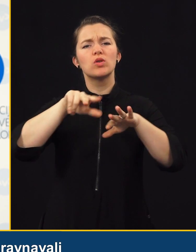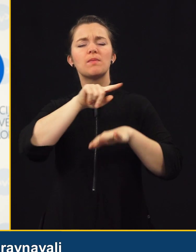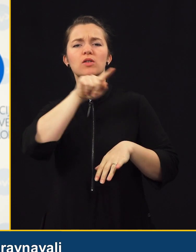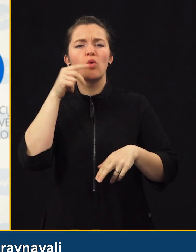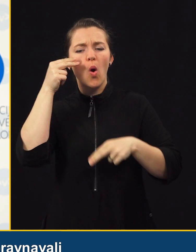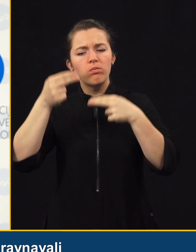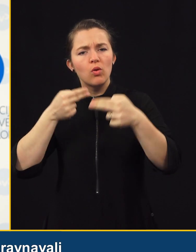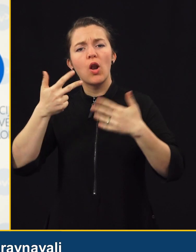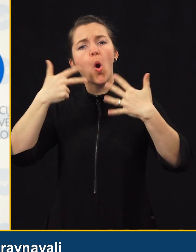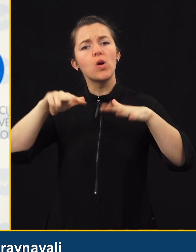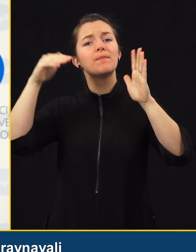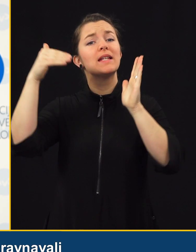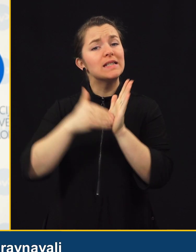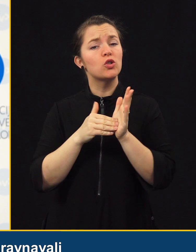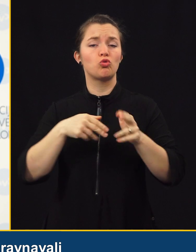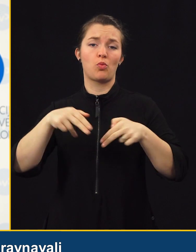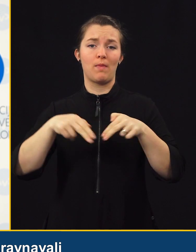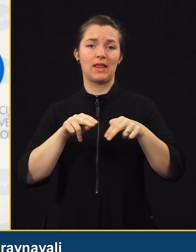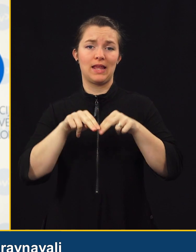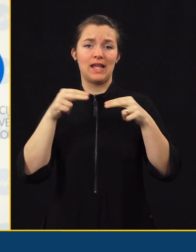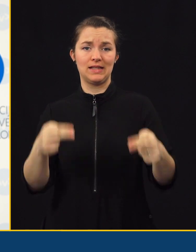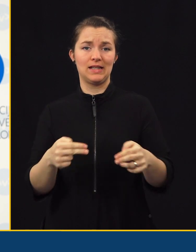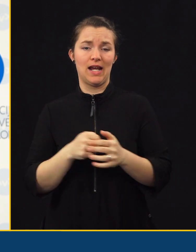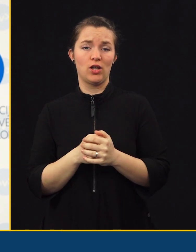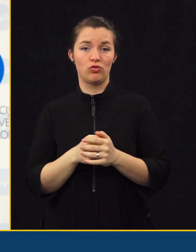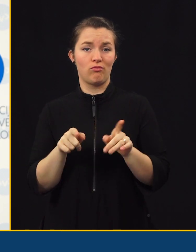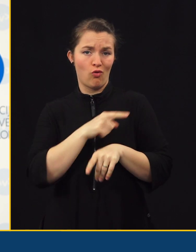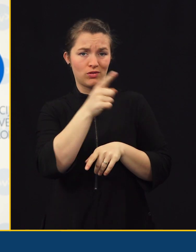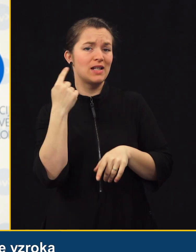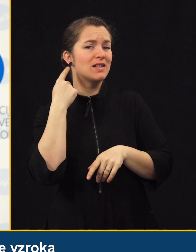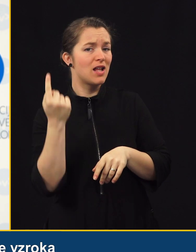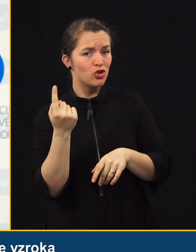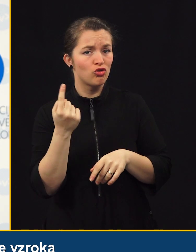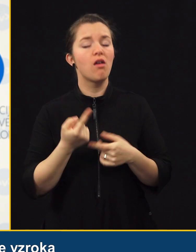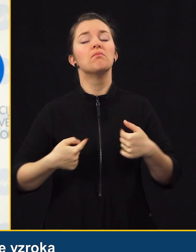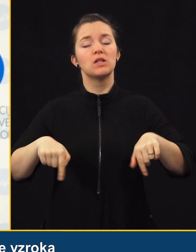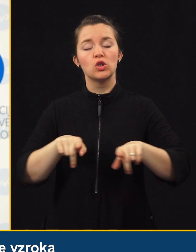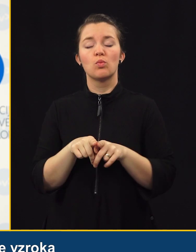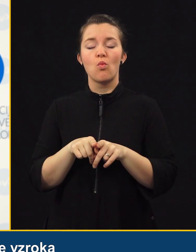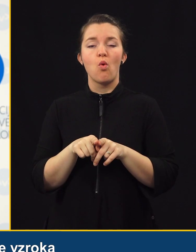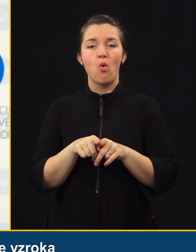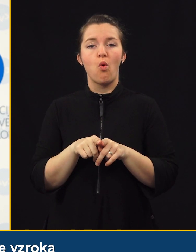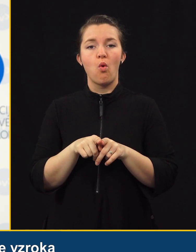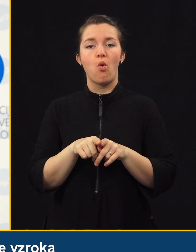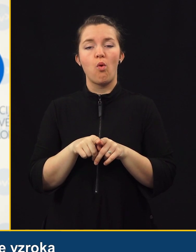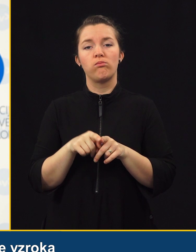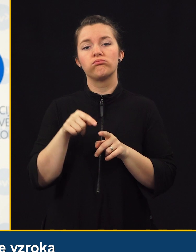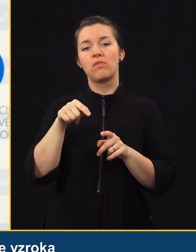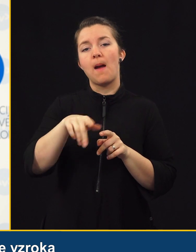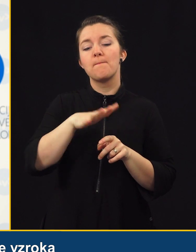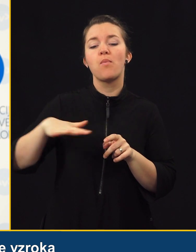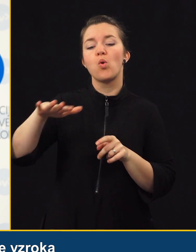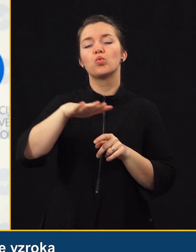obravnavali 18 tisoč prometnih nesreč. In kot ste slišali, smo se je na